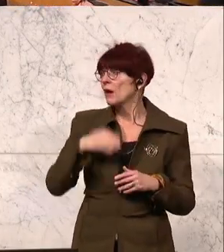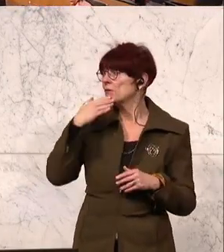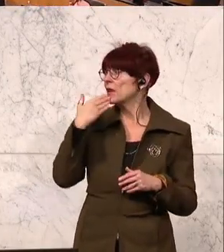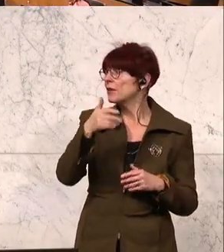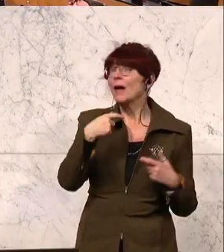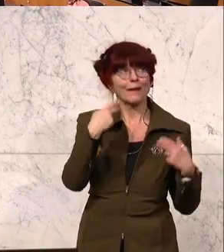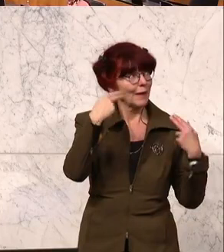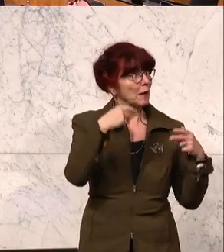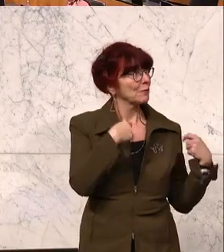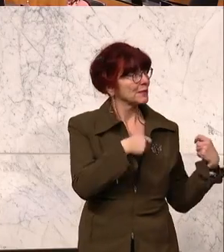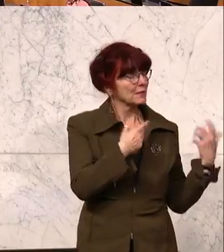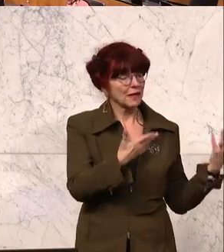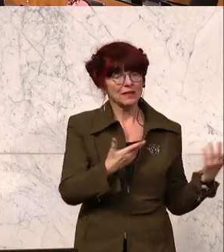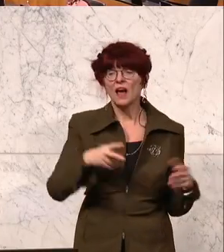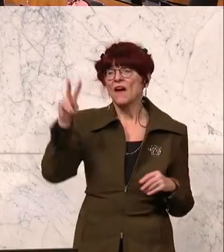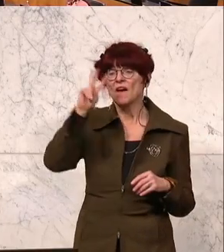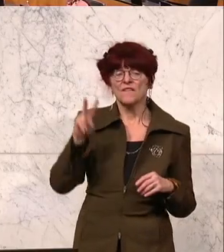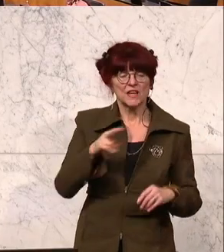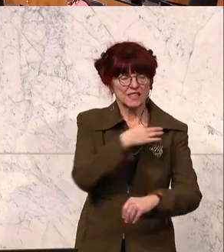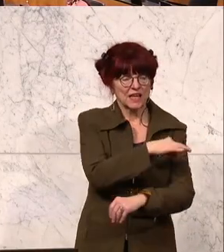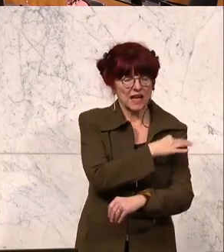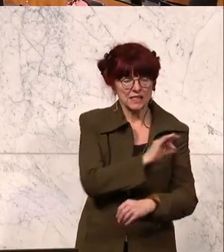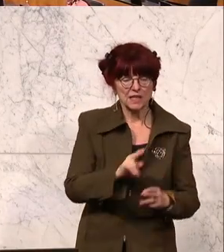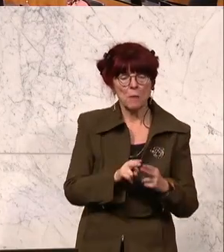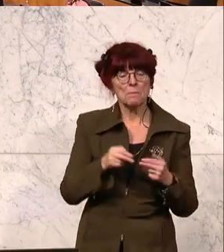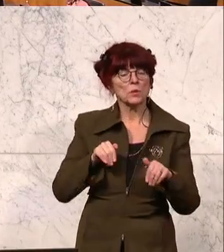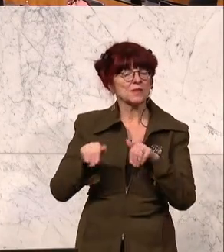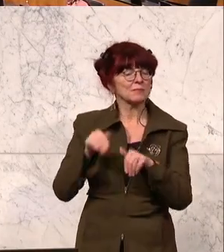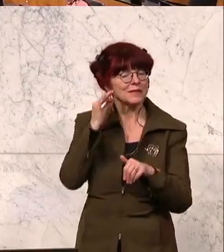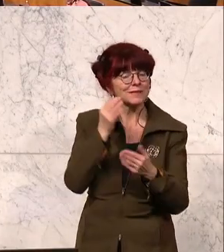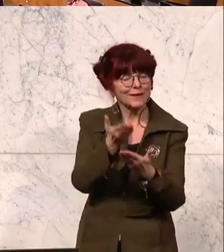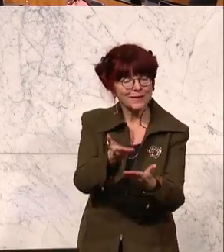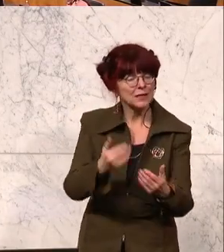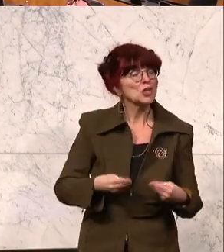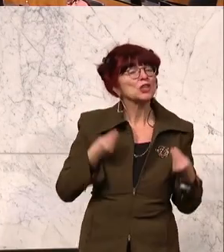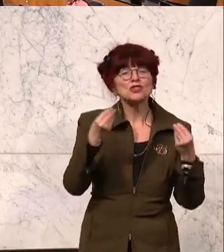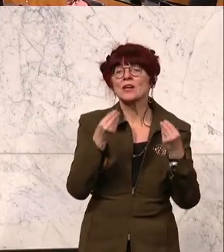dass es keine proaktive Veröffentlichungspflicht von Gemeinden unter 5000 Einwohner gibt.